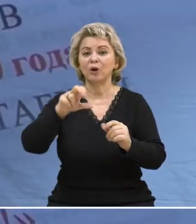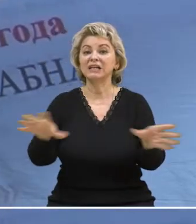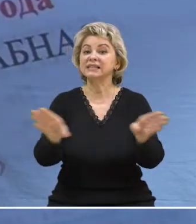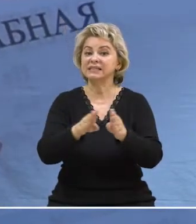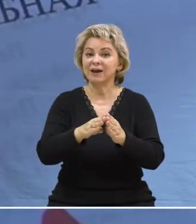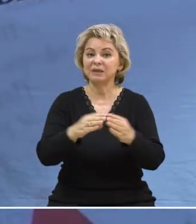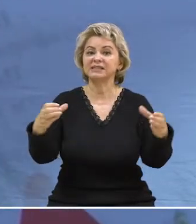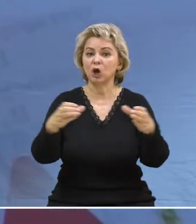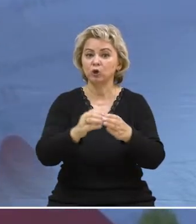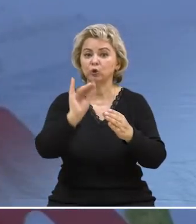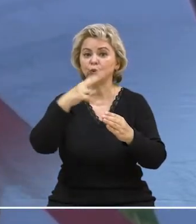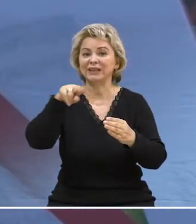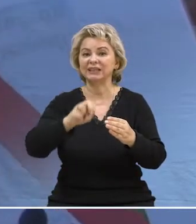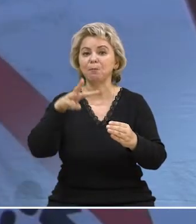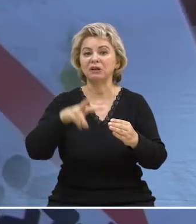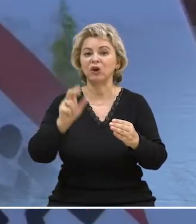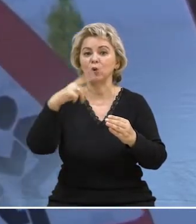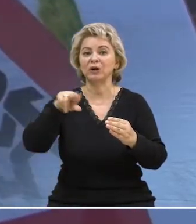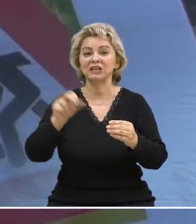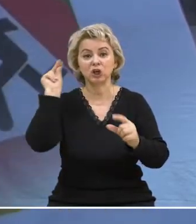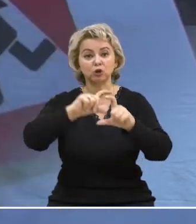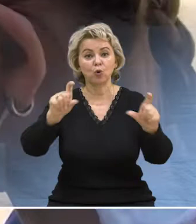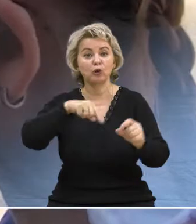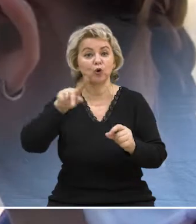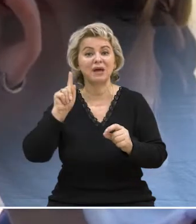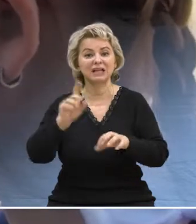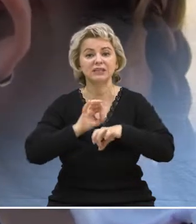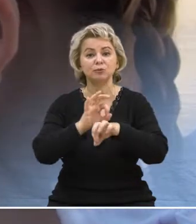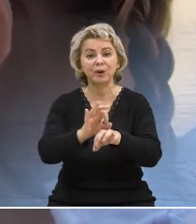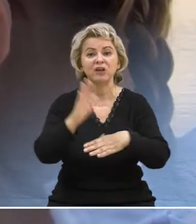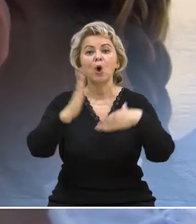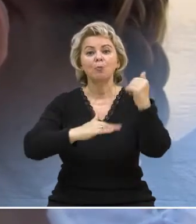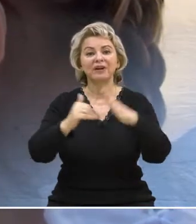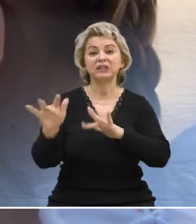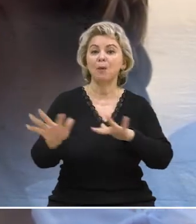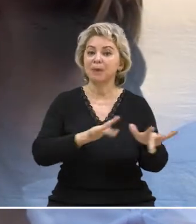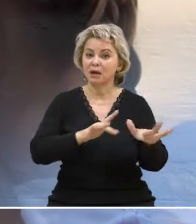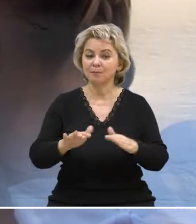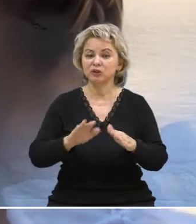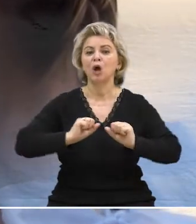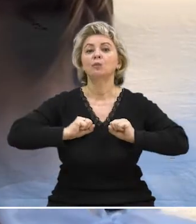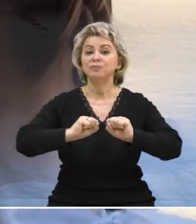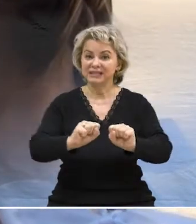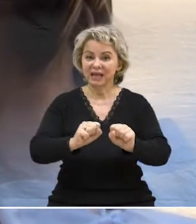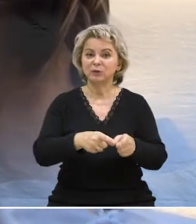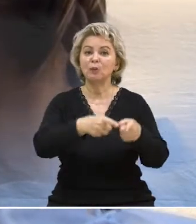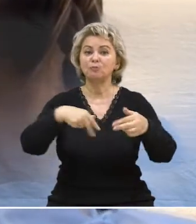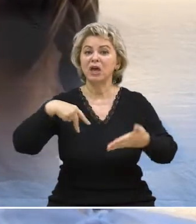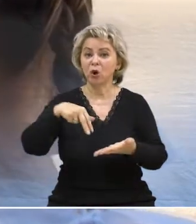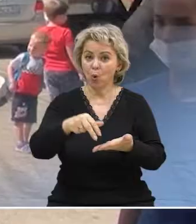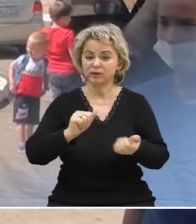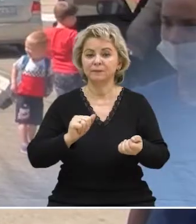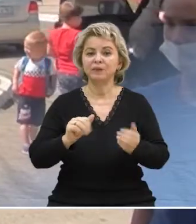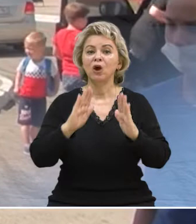-Курганский совместно с отрядом ЮИД Матвеева-Курганской школы номер 1 проведено профилактическое мероприятие «Безопасный